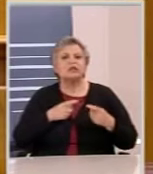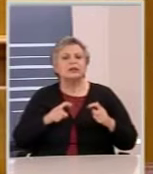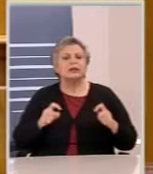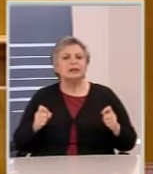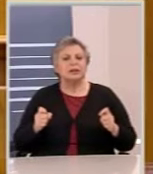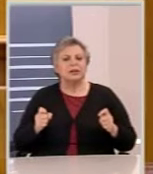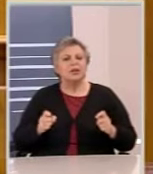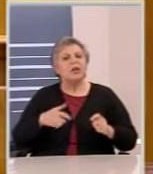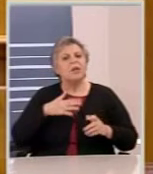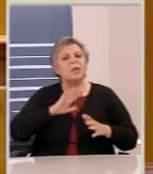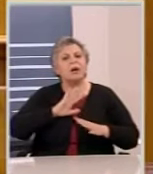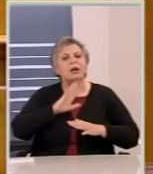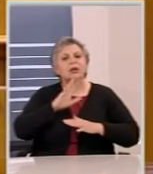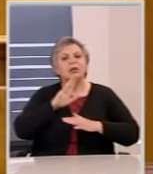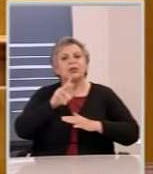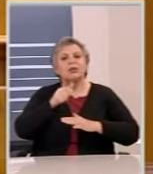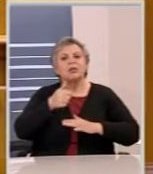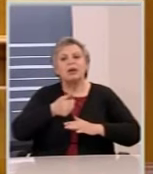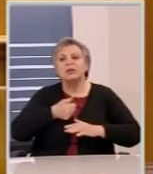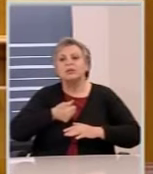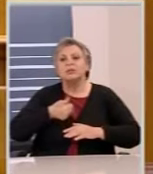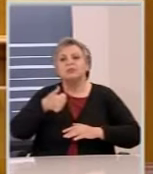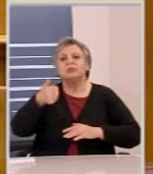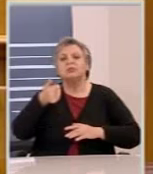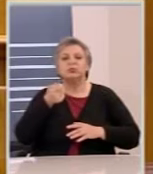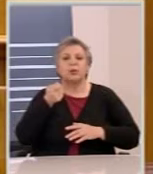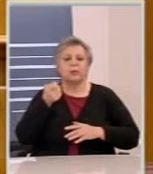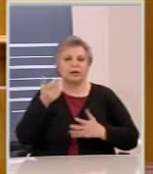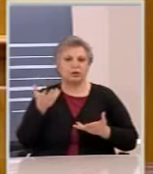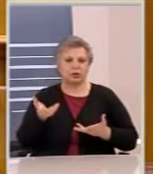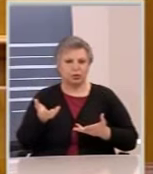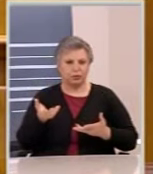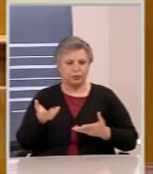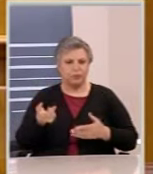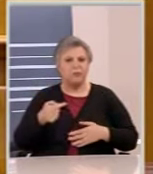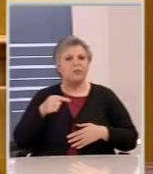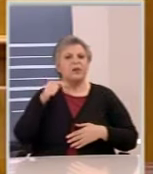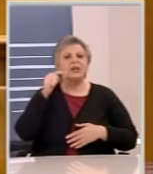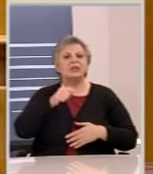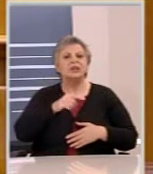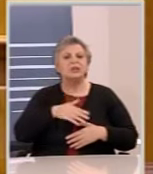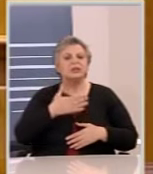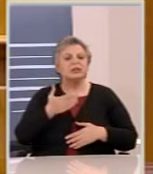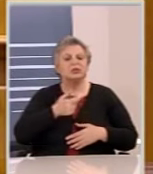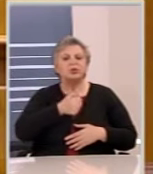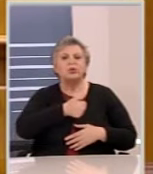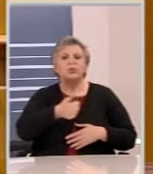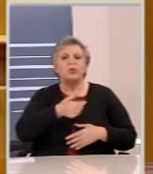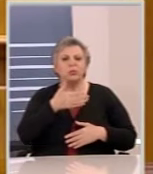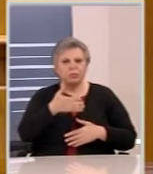Και πλέον έχει μείνει η αξιωματική αντιπολίτευση κυρίως να μετρά μόνο τις αντιφάσεις της γραμμής της.